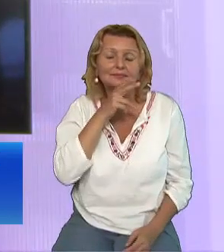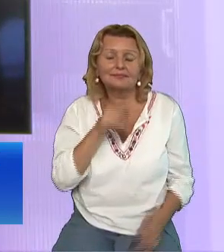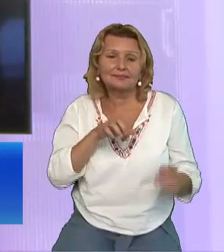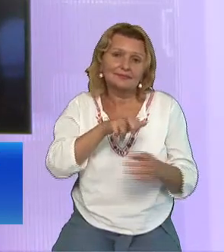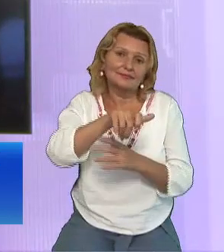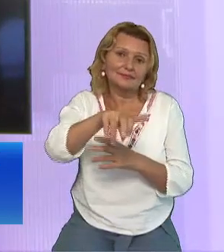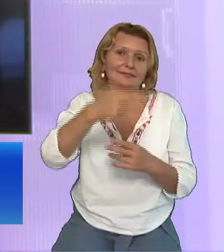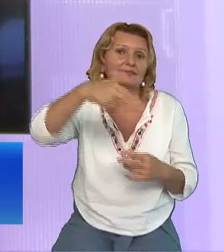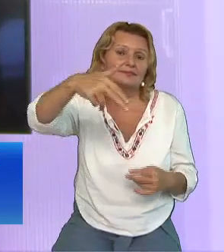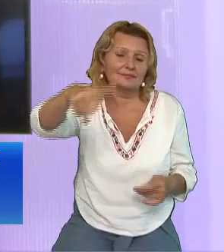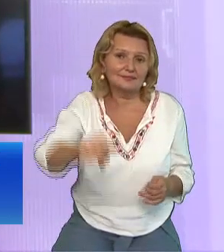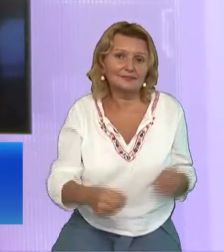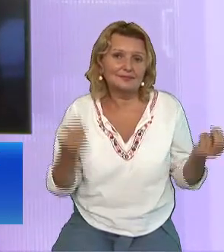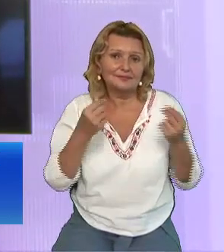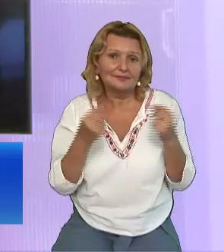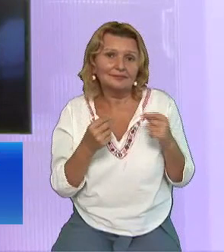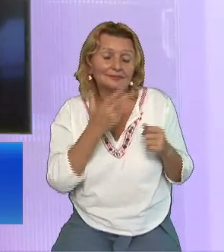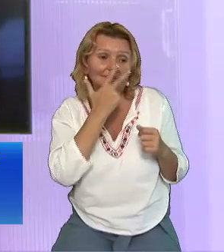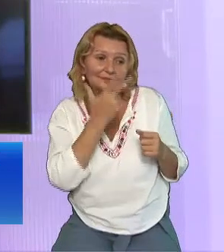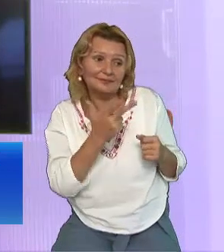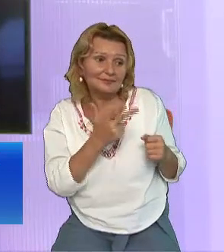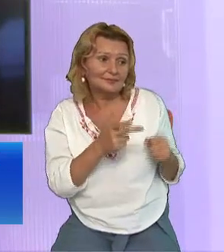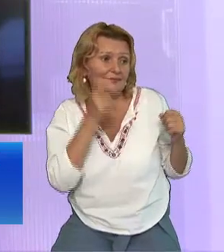Sau așa Apă, dacă n-ai unul să mergi, hai la noi